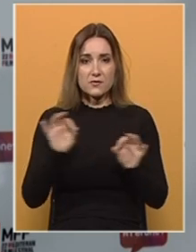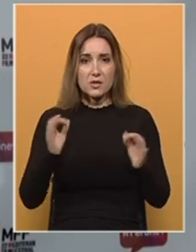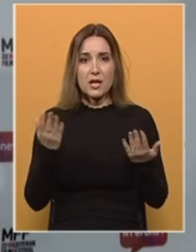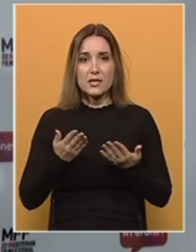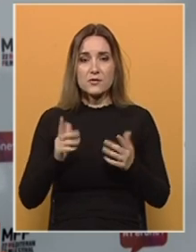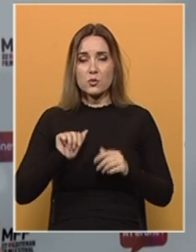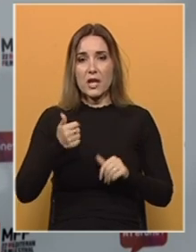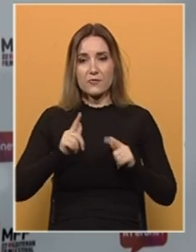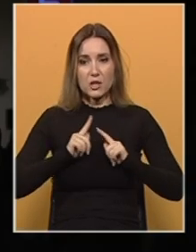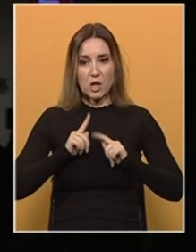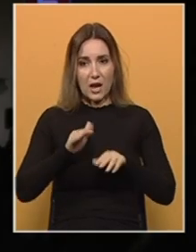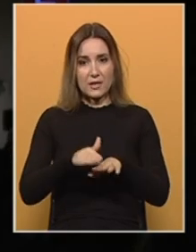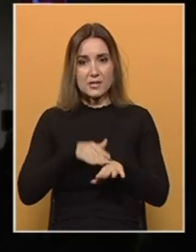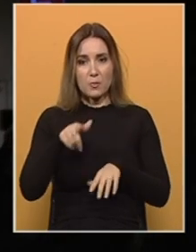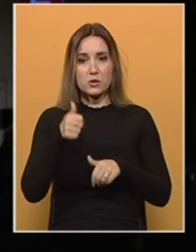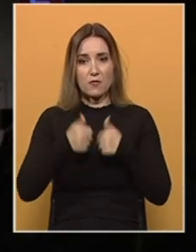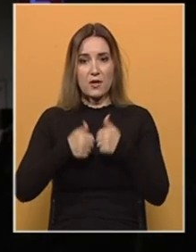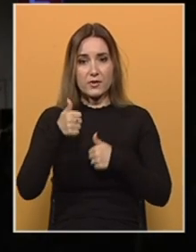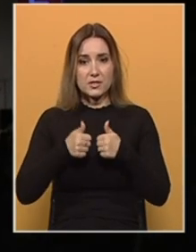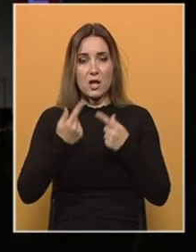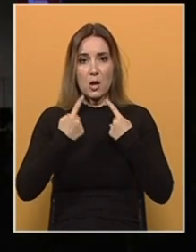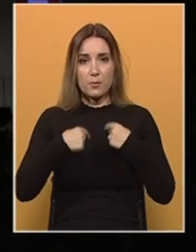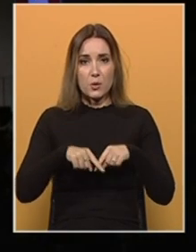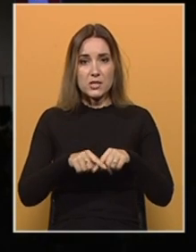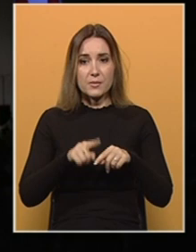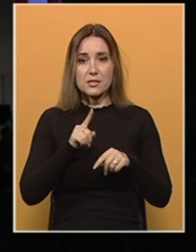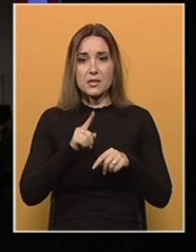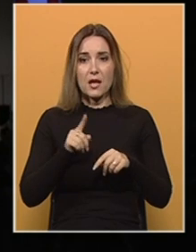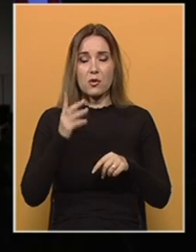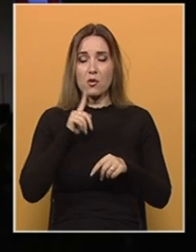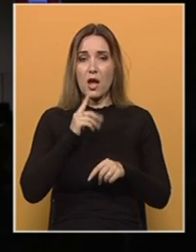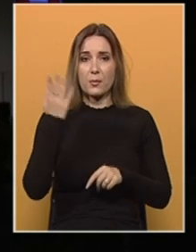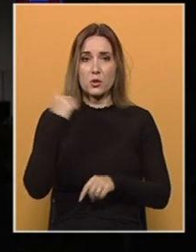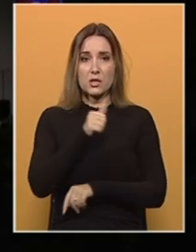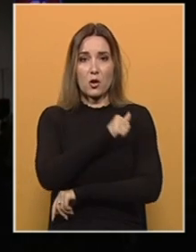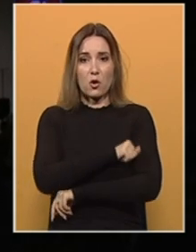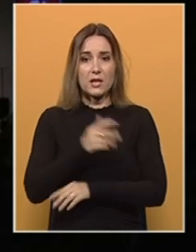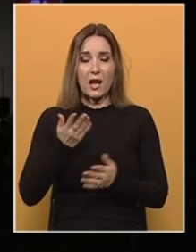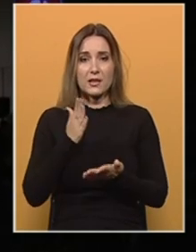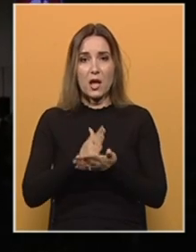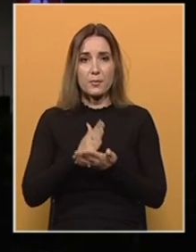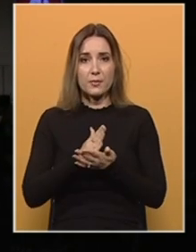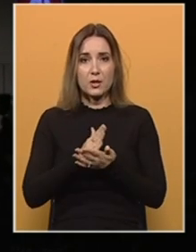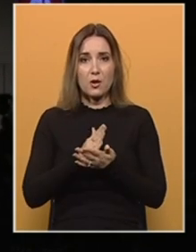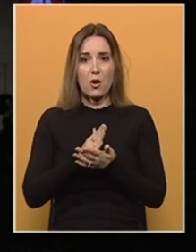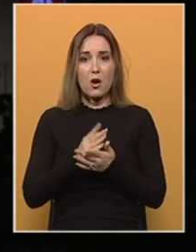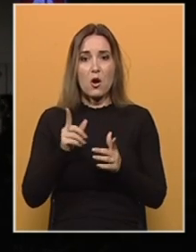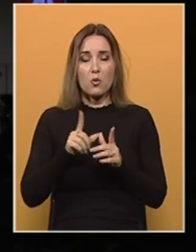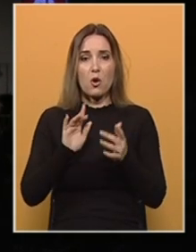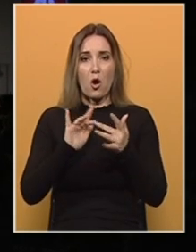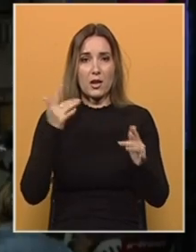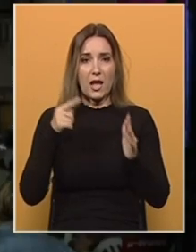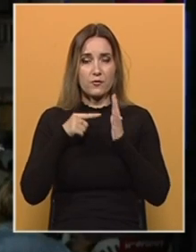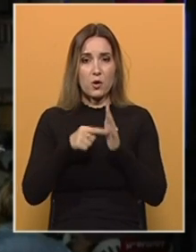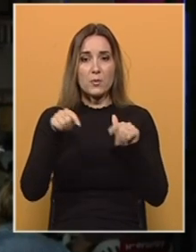su nekako jedva čekali da započne ovaj festival posebice nakon one prošle godine kada se u potpunosti festival održavao u online